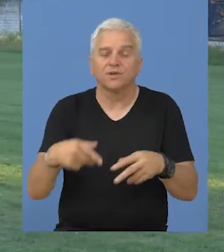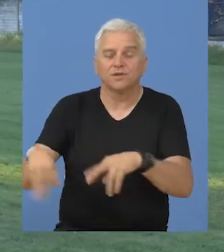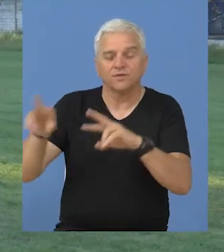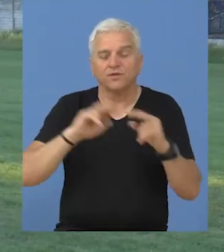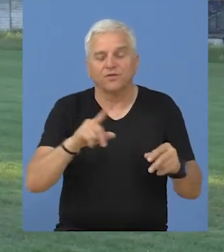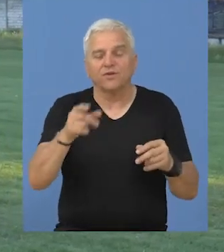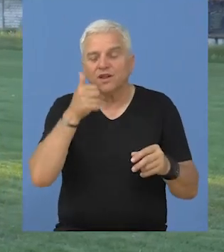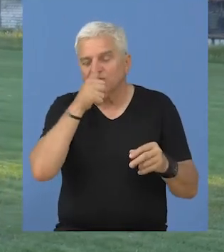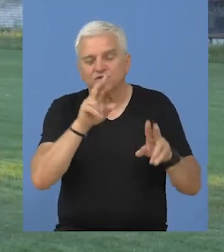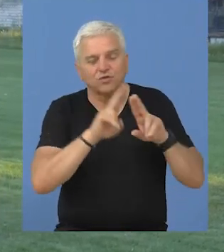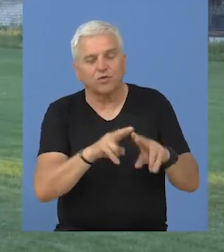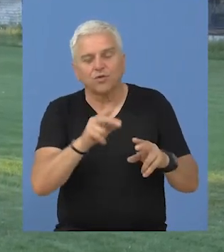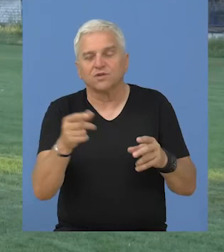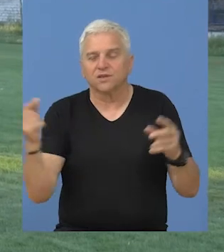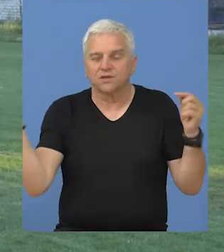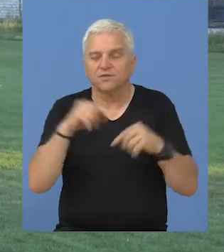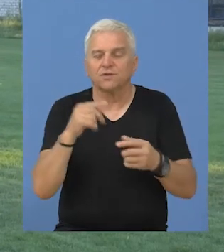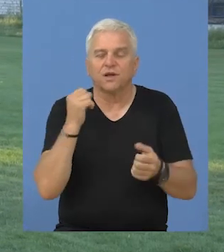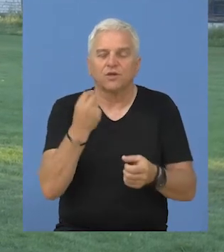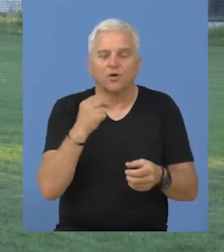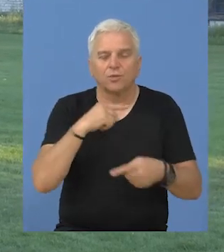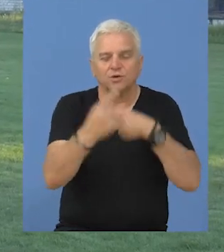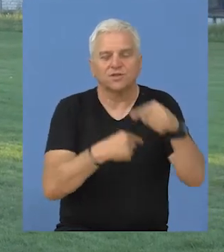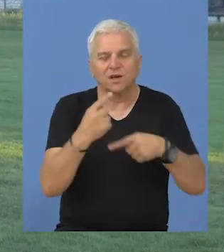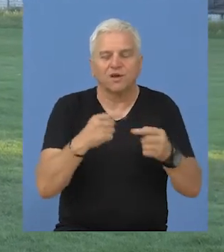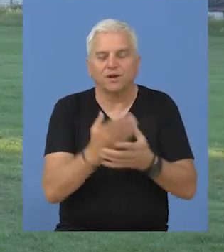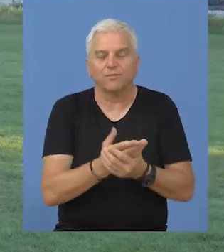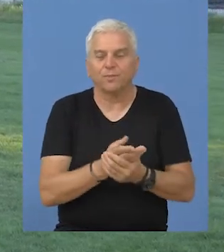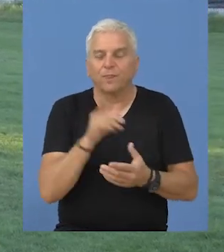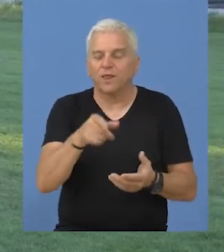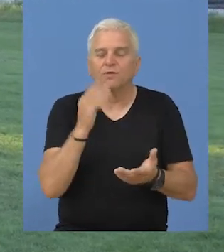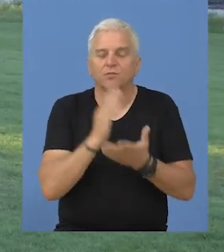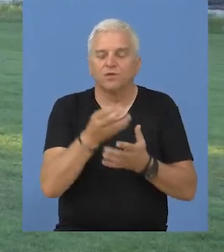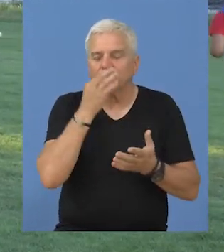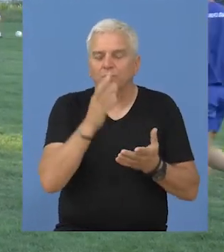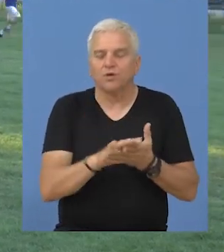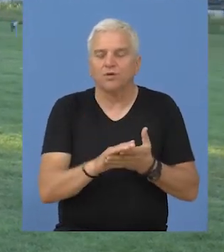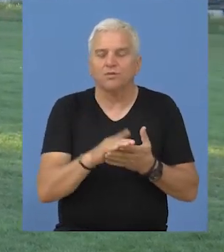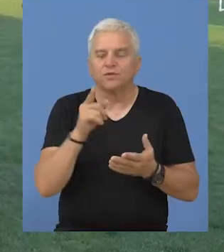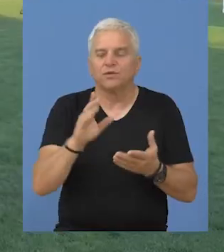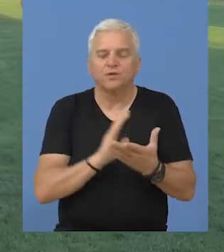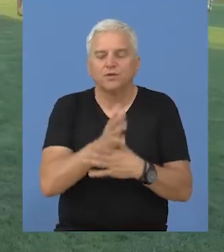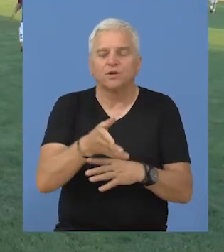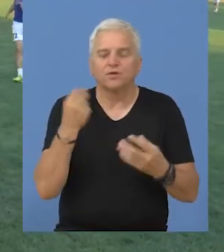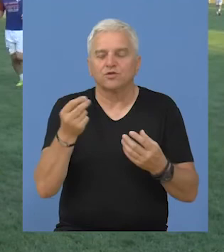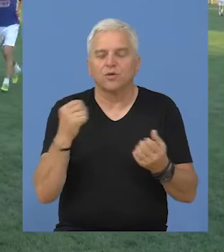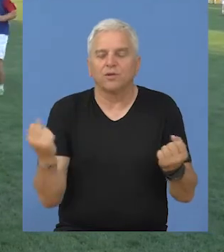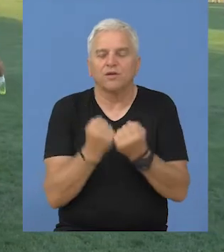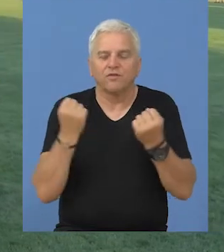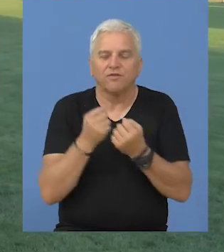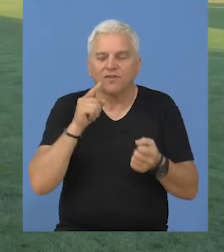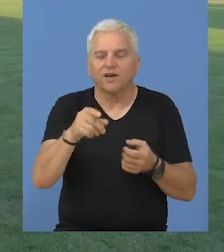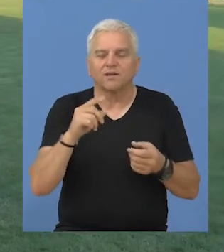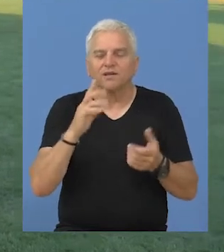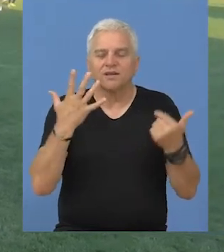Probaćemo da ovi što su igrači došli, da ih dobro zamene i da budu i bolji, da kroz dobre